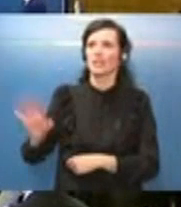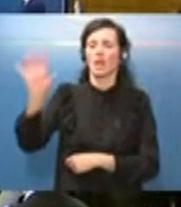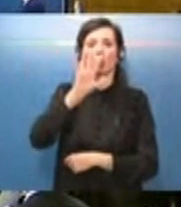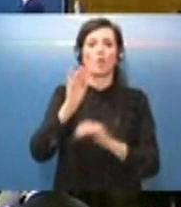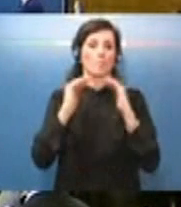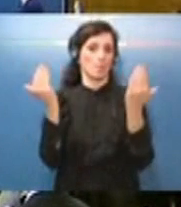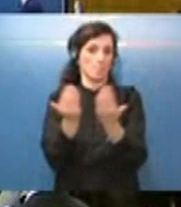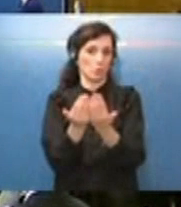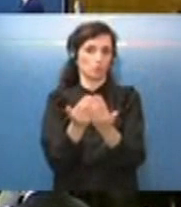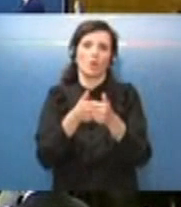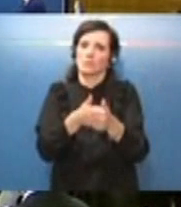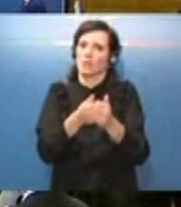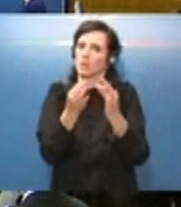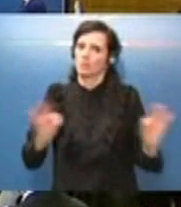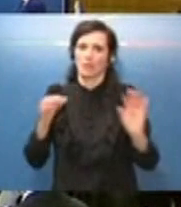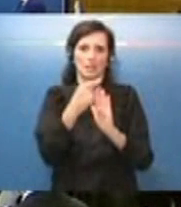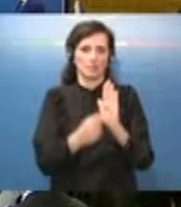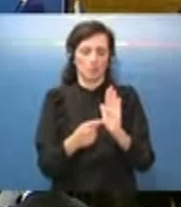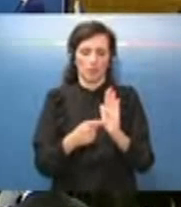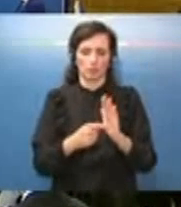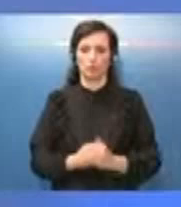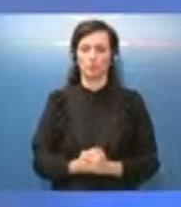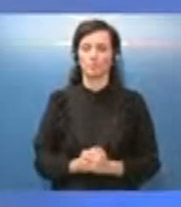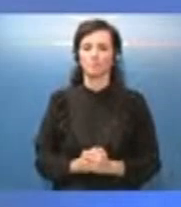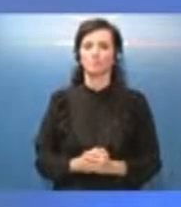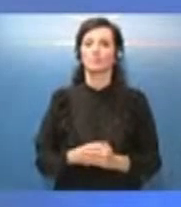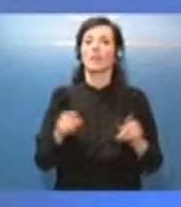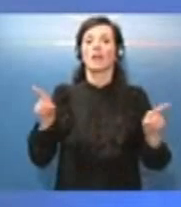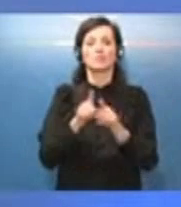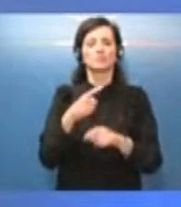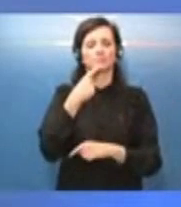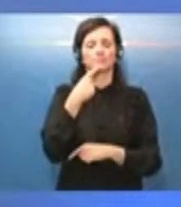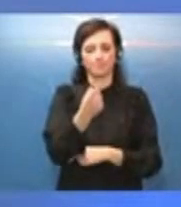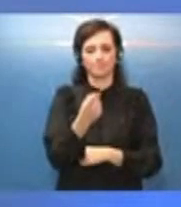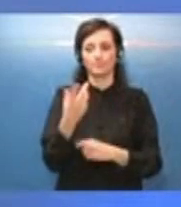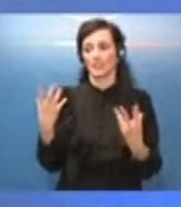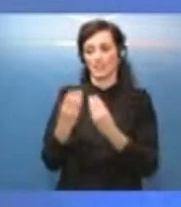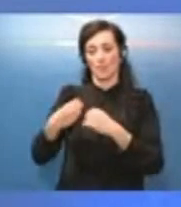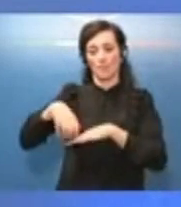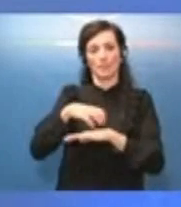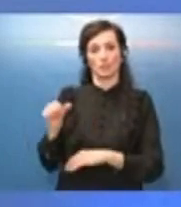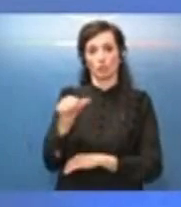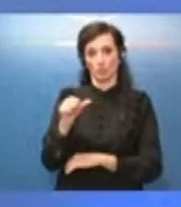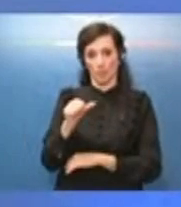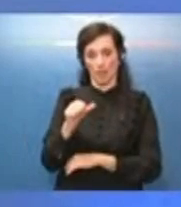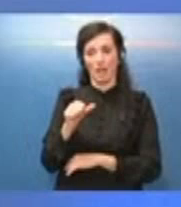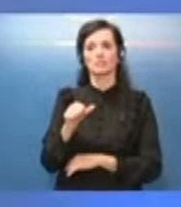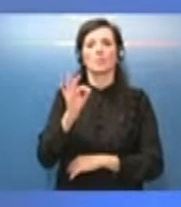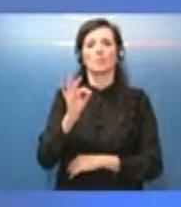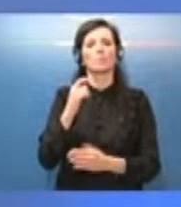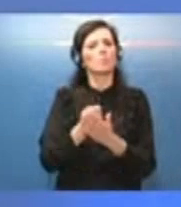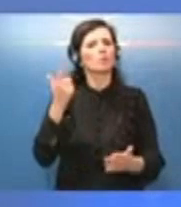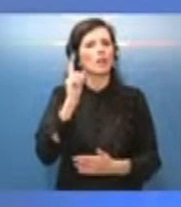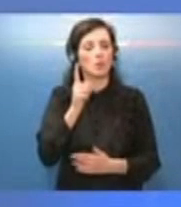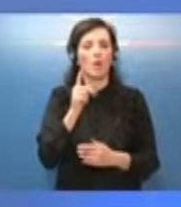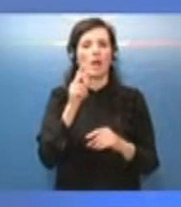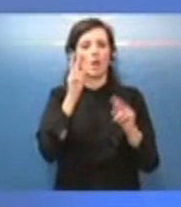Direi che l'altro intervento di cui abbiamo parlato con il Ministro Speranza riguarda i controlli ai valichi per quelli che